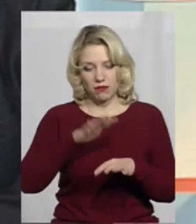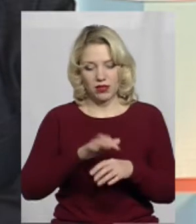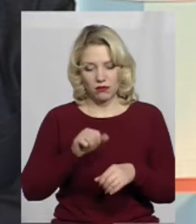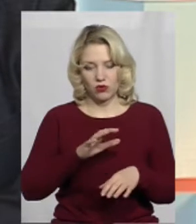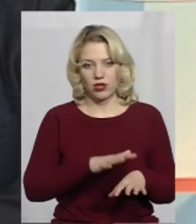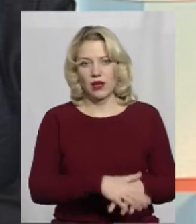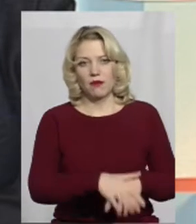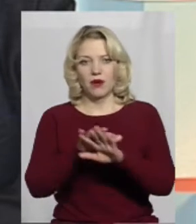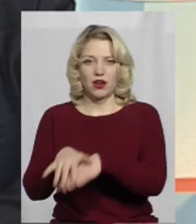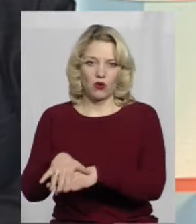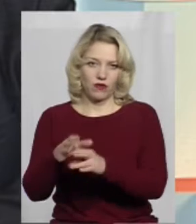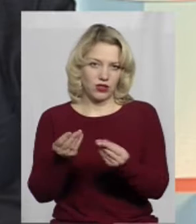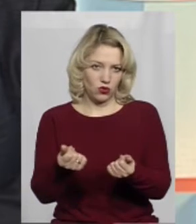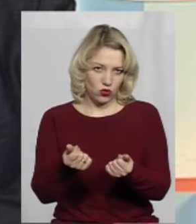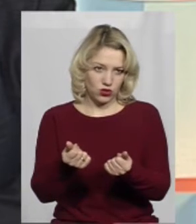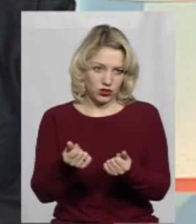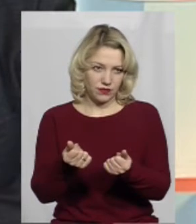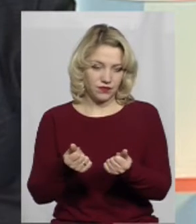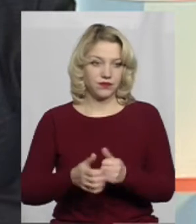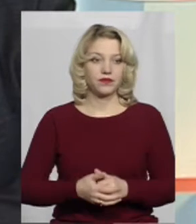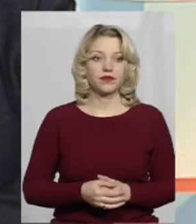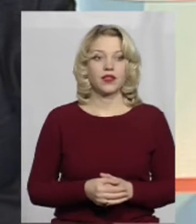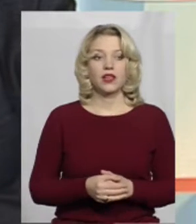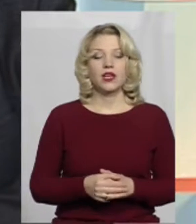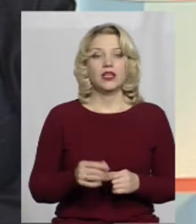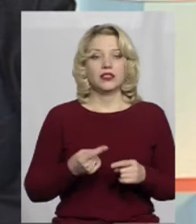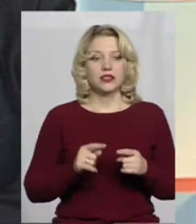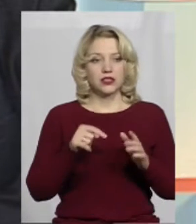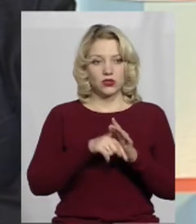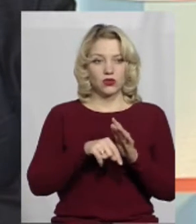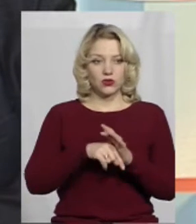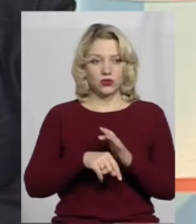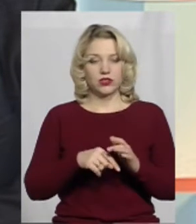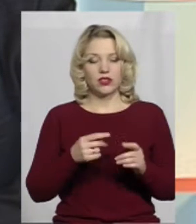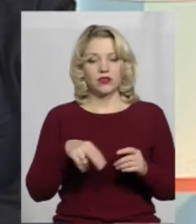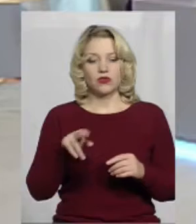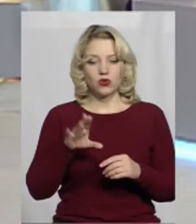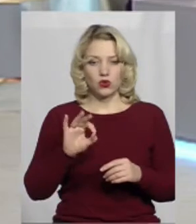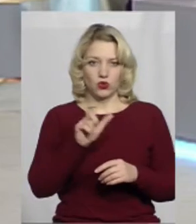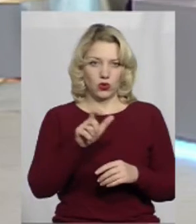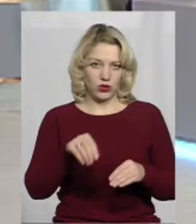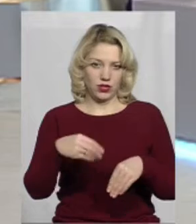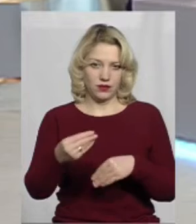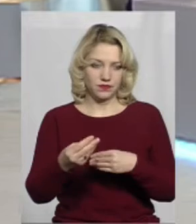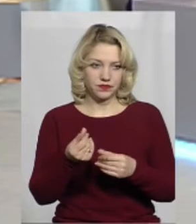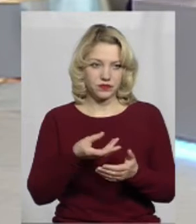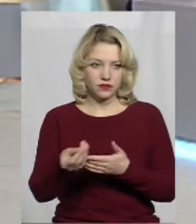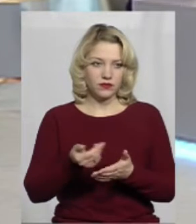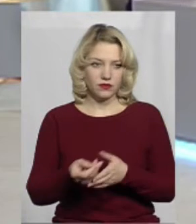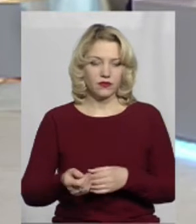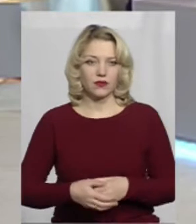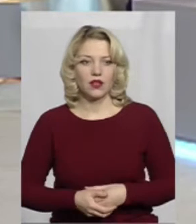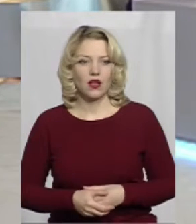функцію по перерахуванню призначеної субсидії громадянам. Вже безпосередньо до надавачів послуг. Ощадбанку збільшується кількість